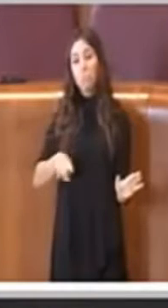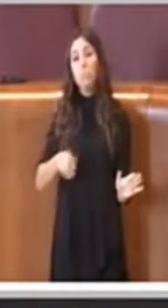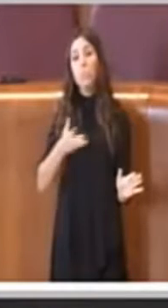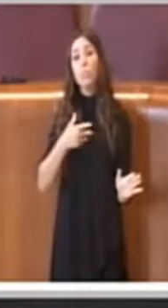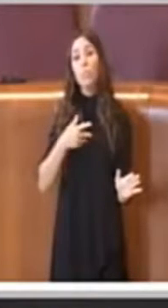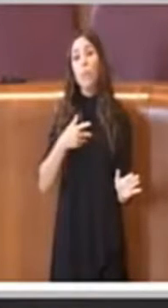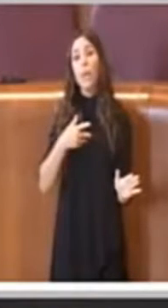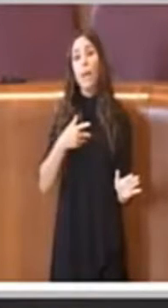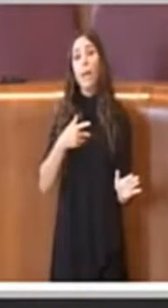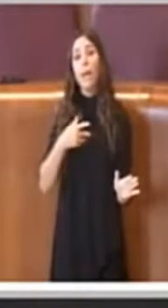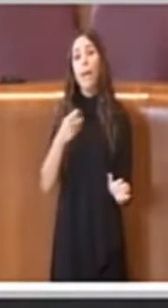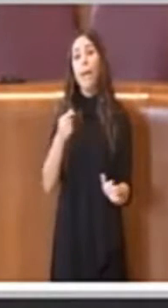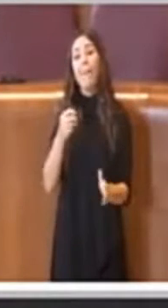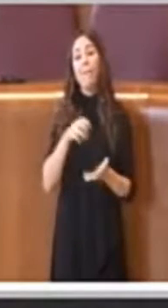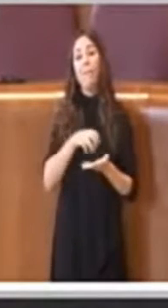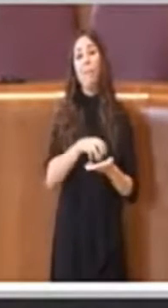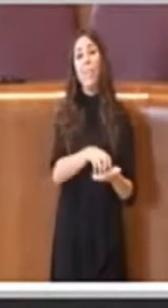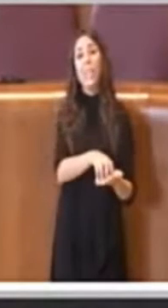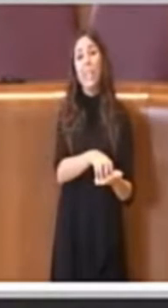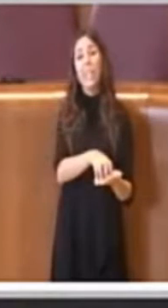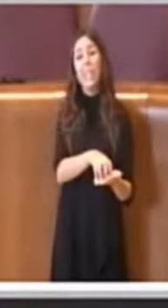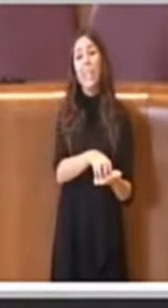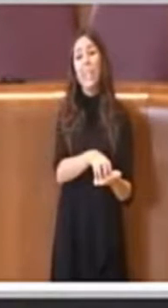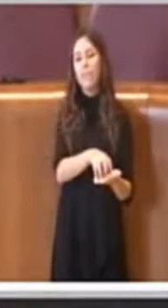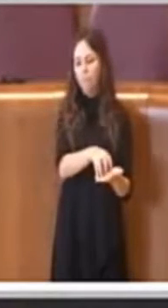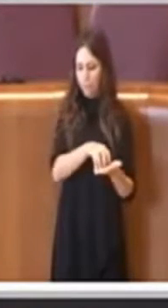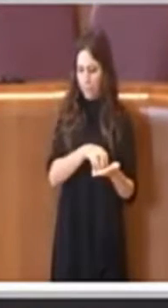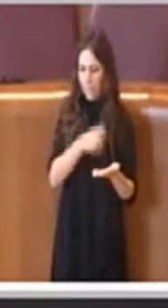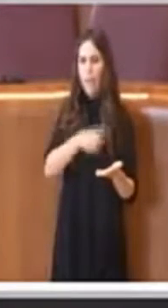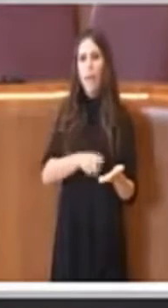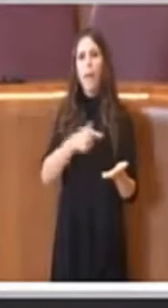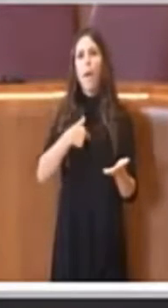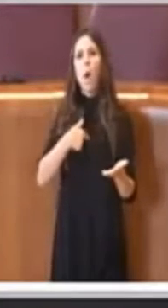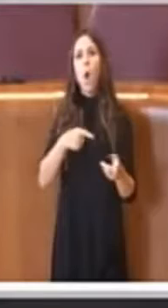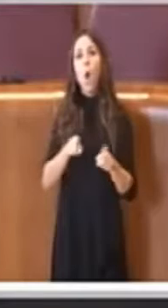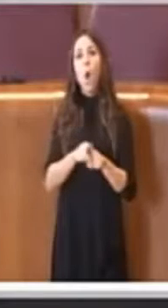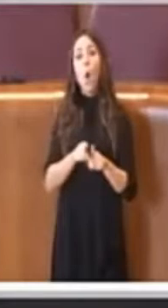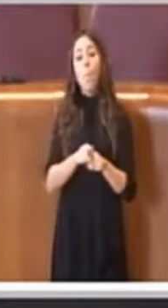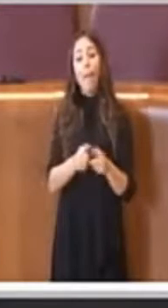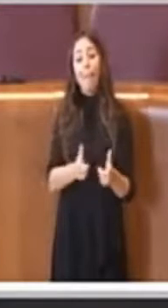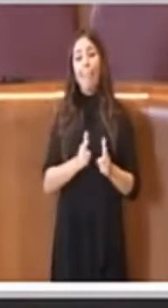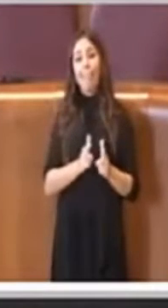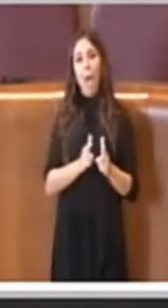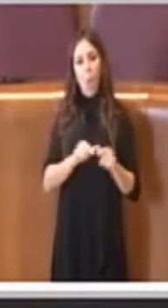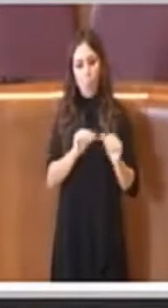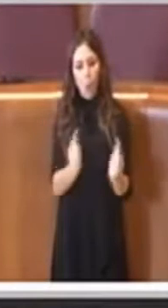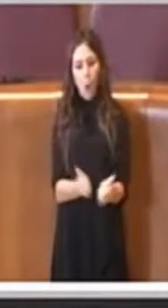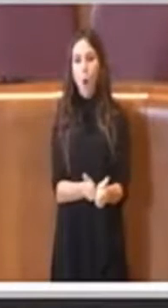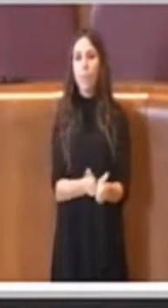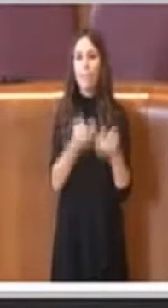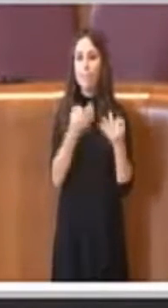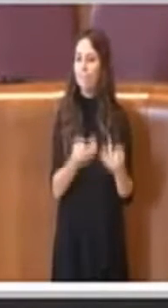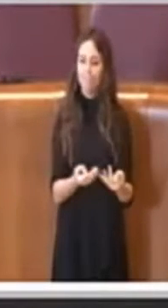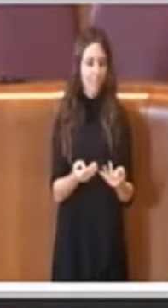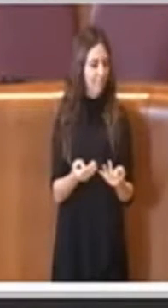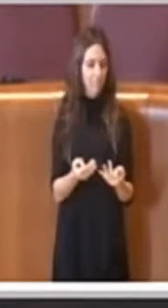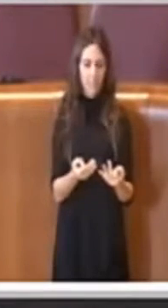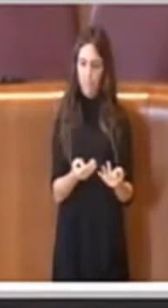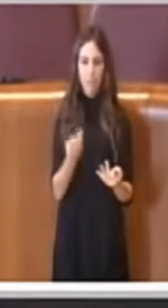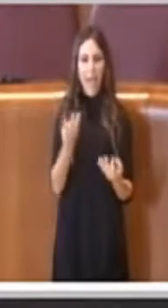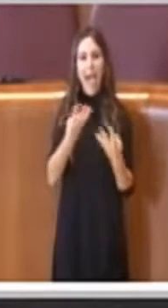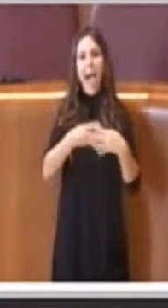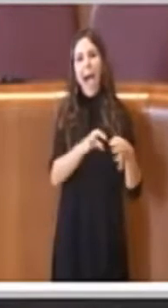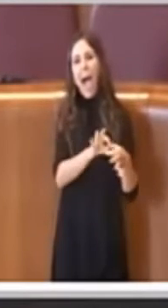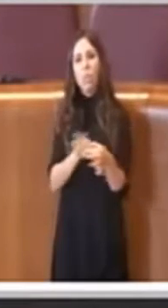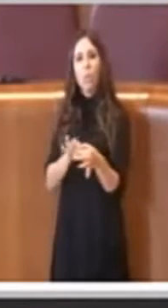finanziamenti che sono stati non appostati nella maniera corretta e questo ha generato il problema